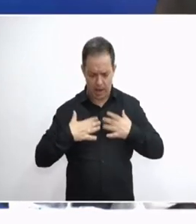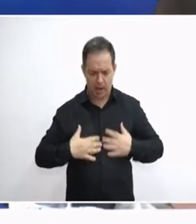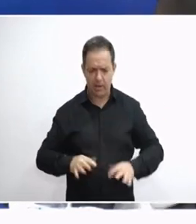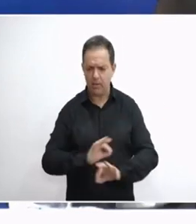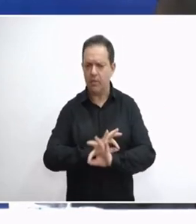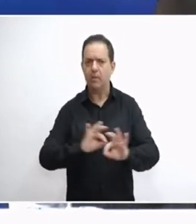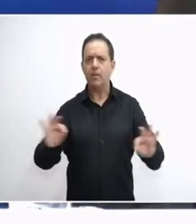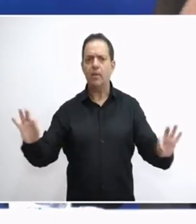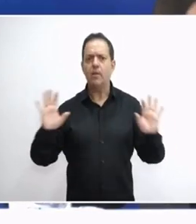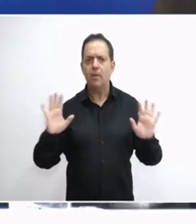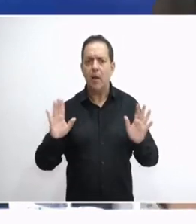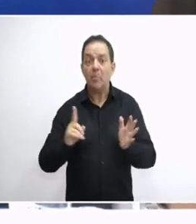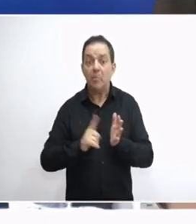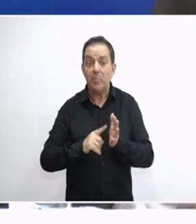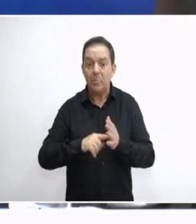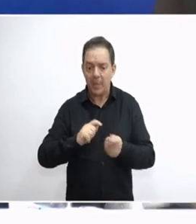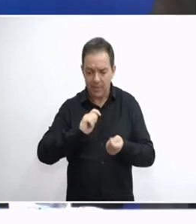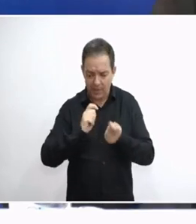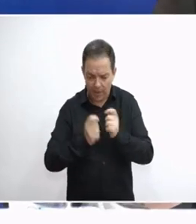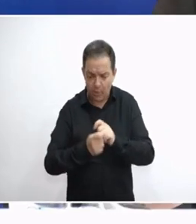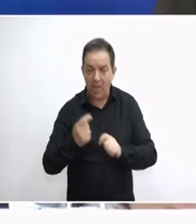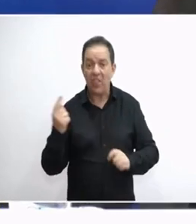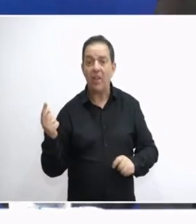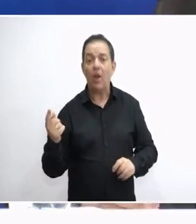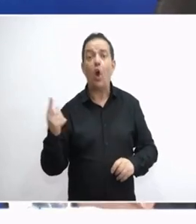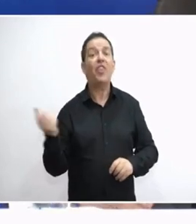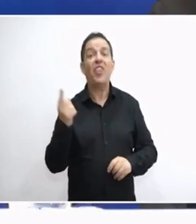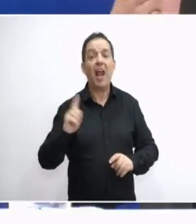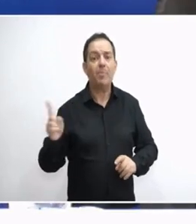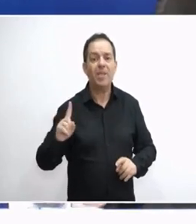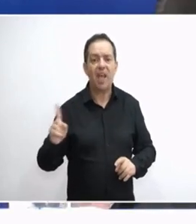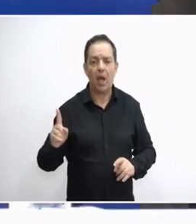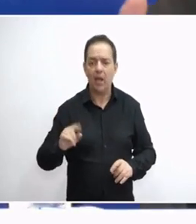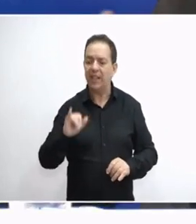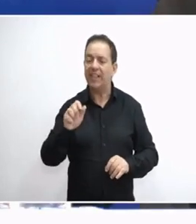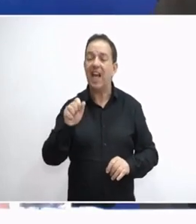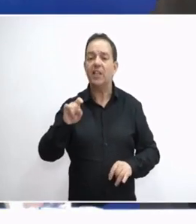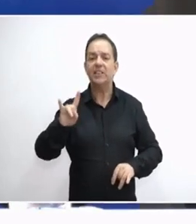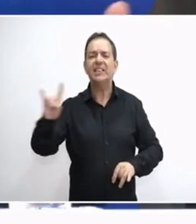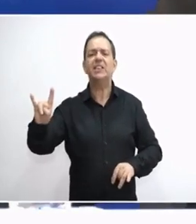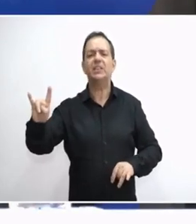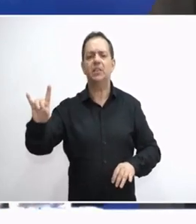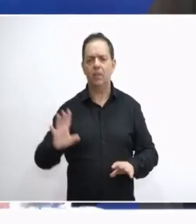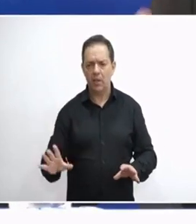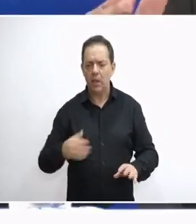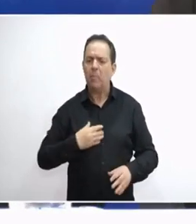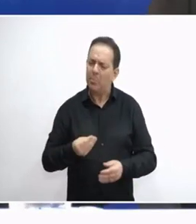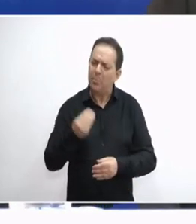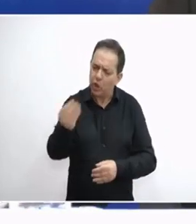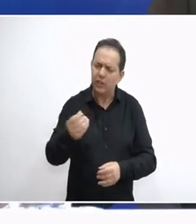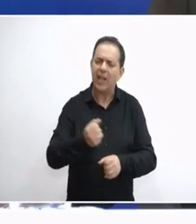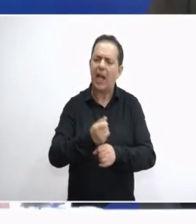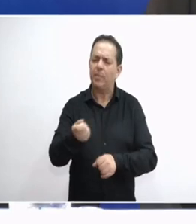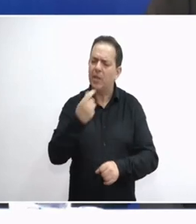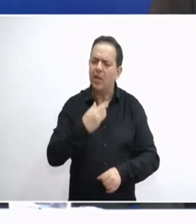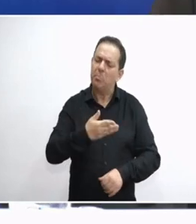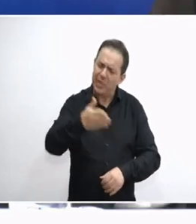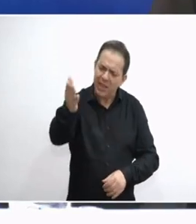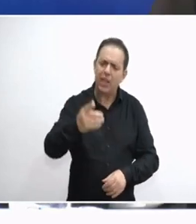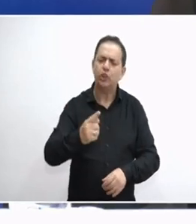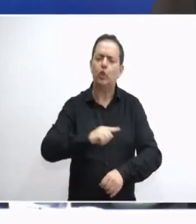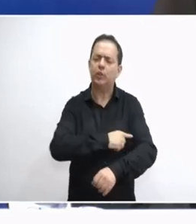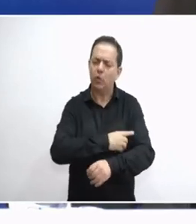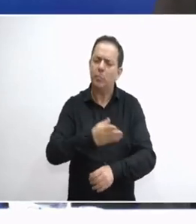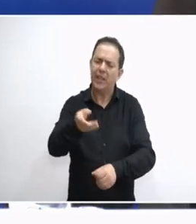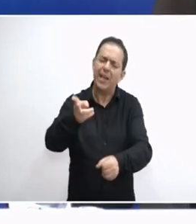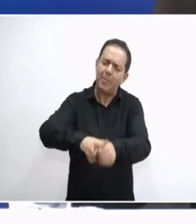Άρα πρέπει λοιπόν να μπούμε σε μια ίαση. Και όχι θεραπεία, έπαθες κάτι, πάρ' το γιατρό σου, πάρ' και το χάπι, πήγαινε να πεθάνεις με το χάπι και το γιατρό. Άρα